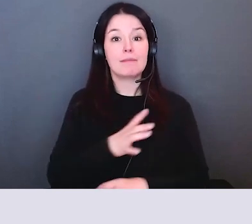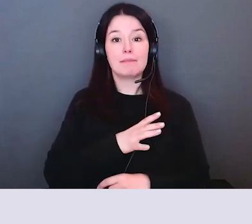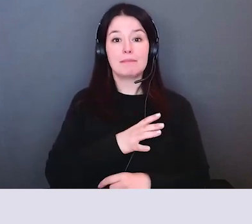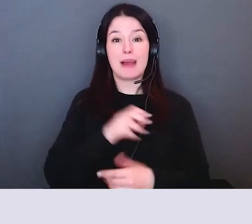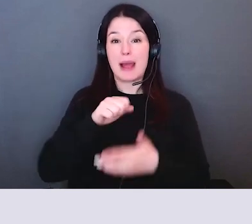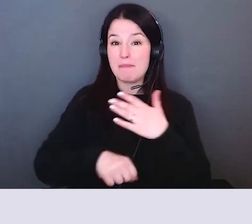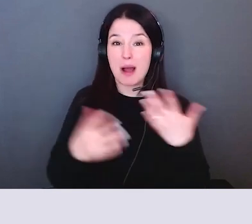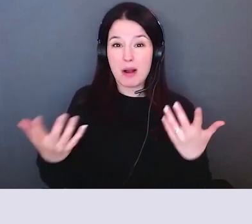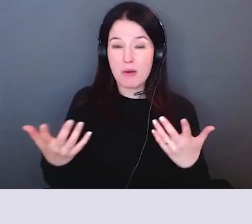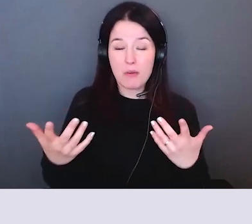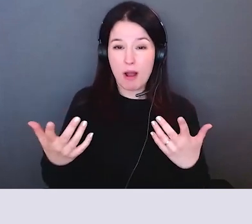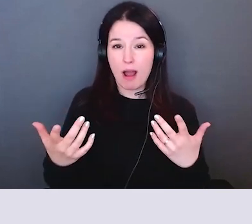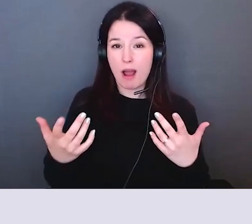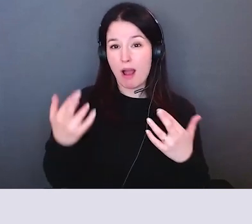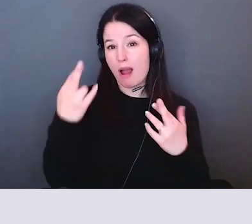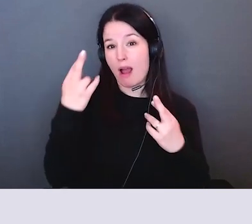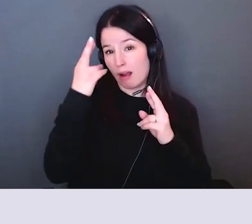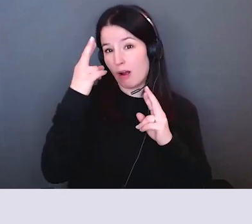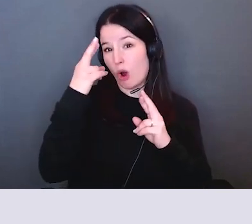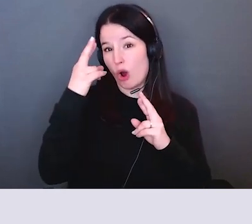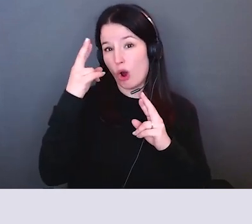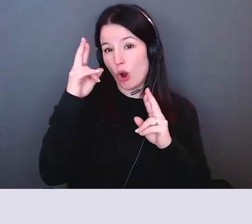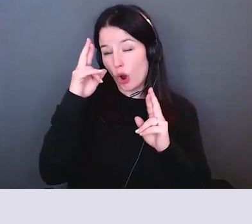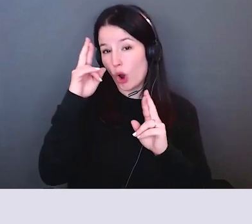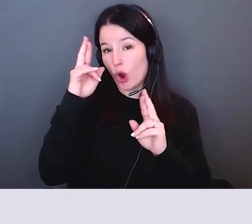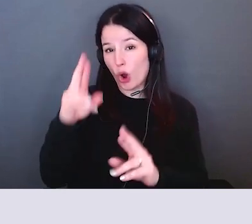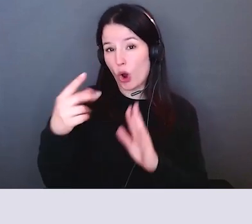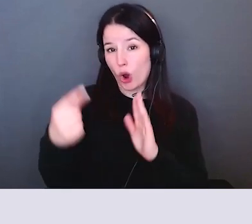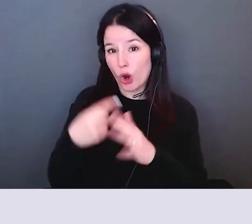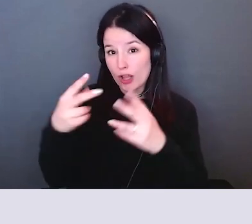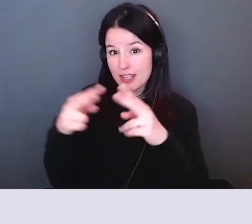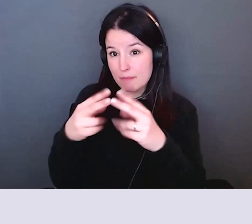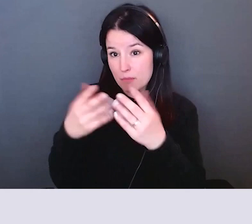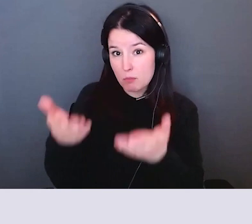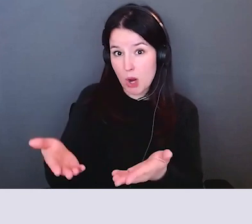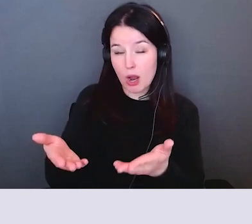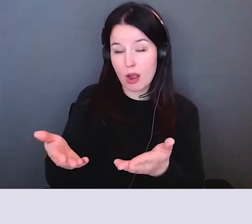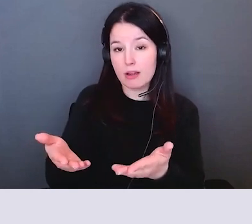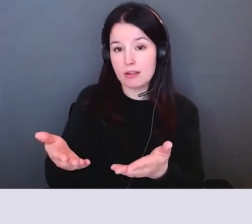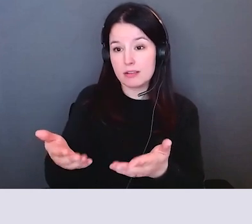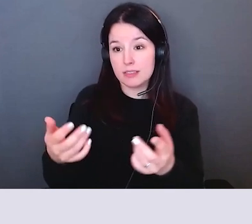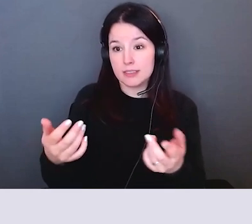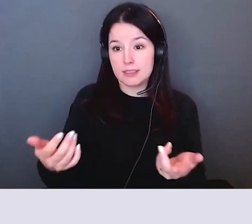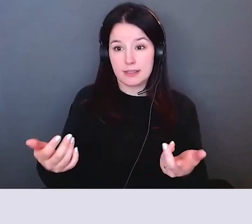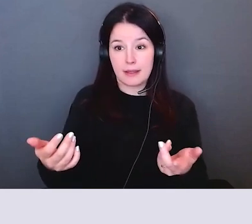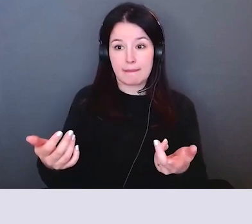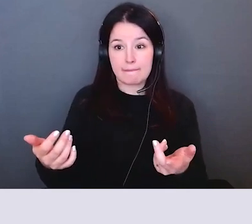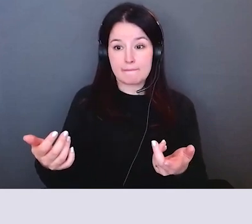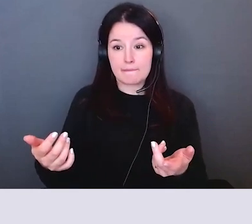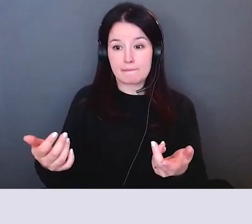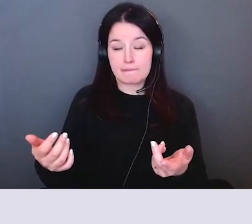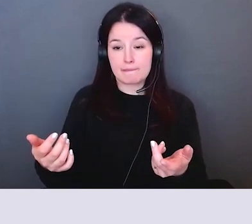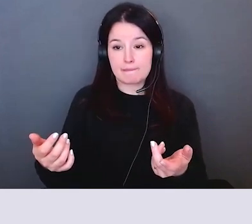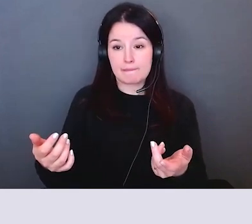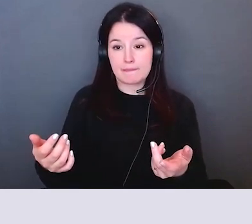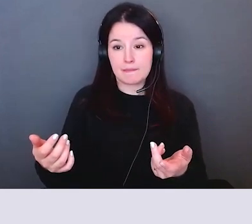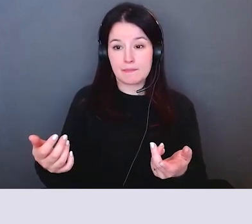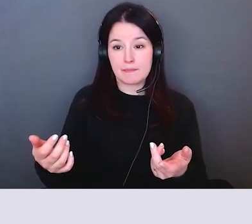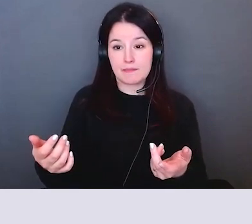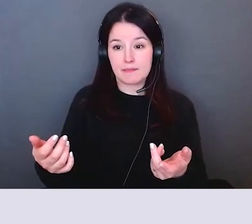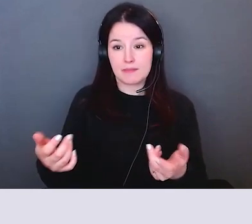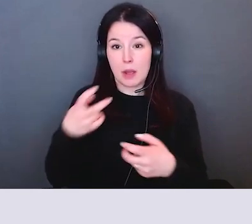c'est très très souvent implicite c'est très rarement explicite ce problème à régler